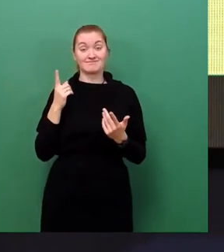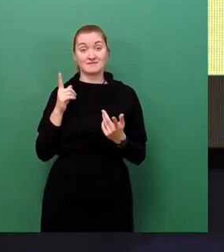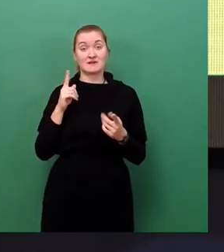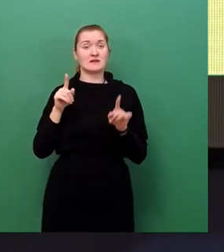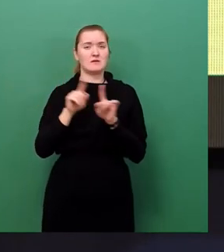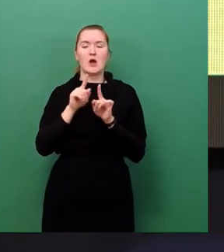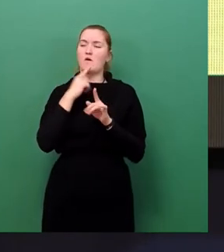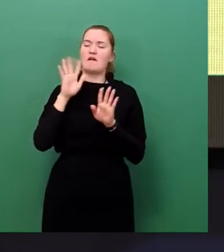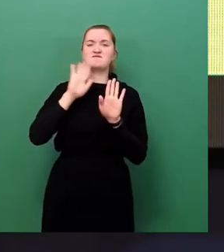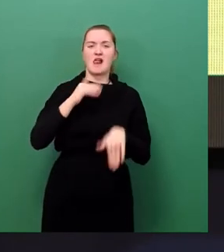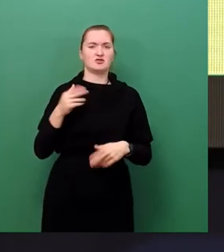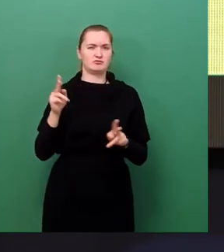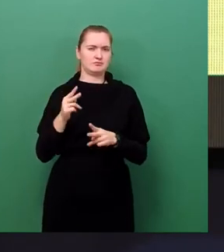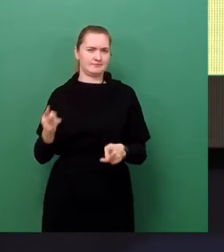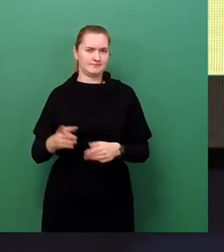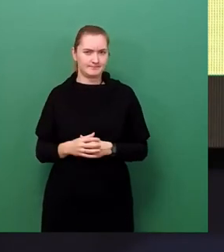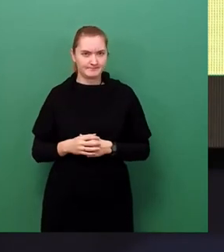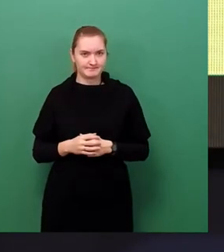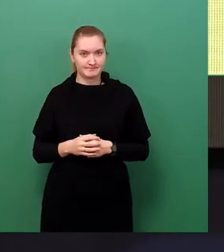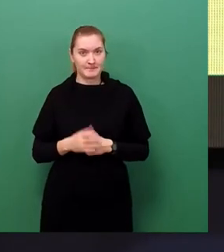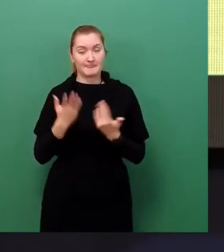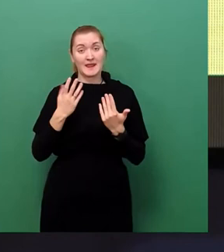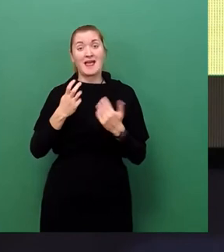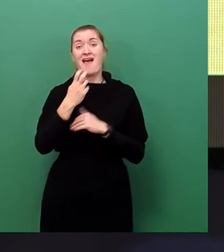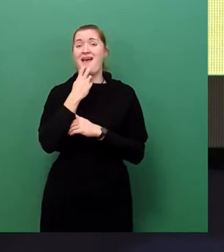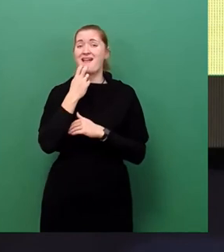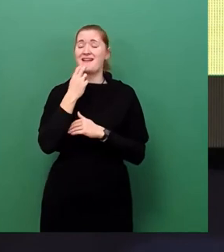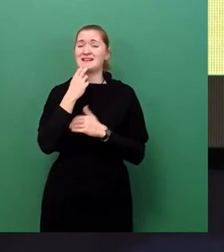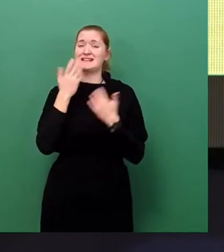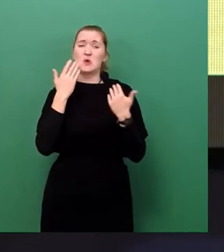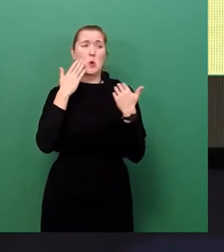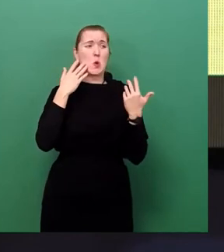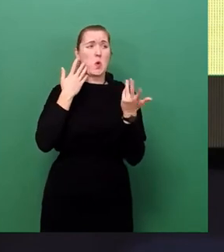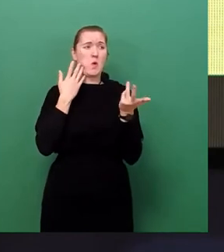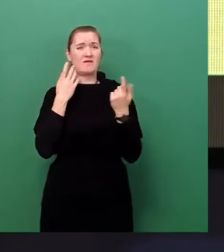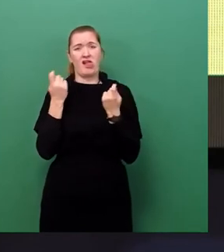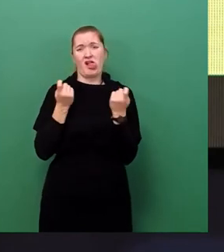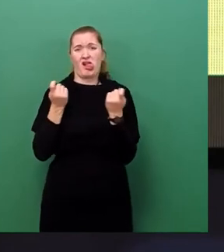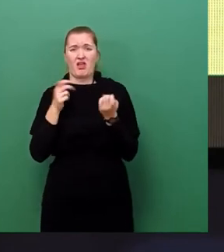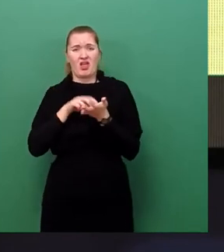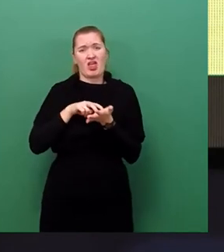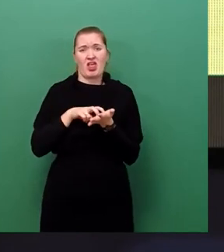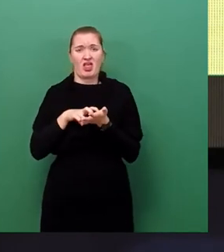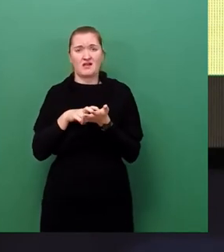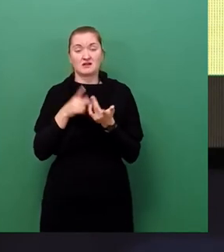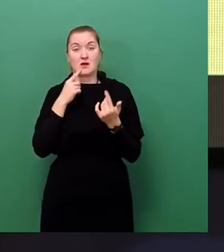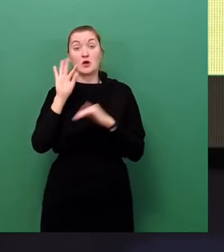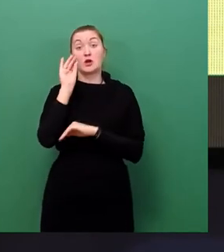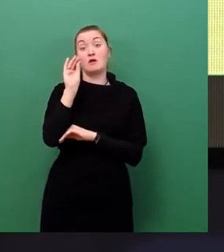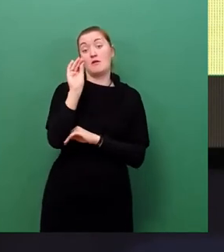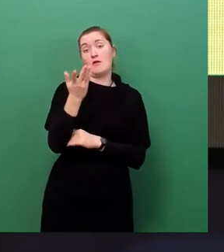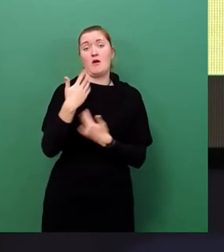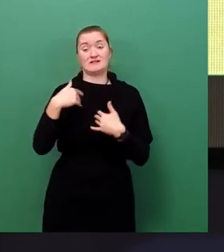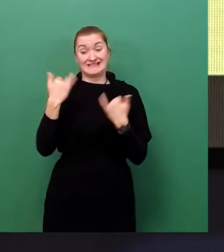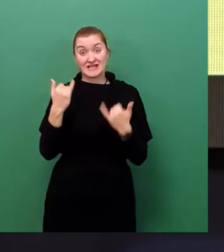Zeichen. Die Energieturbulenzen haben insbesondere in den Schwellenläden zu katastrophalen Folgen für die Wirtschaft gesorgt. Wir dürfen